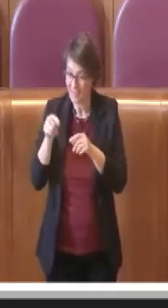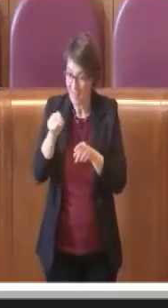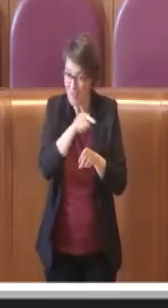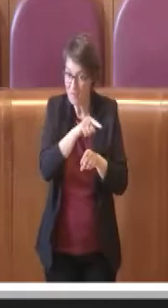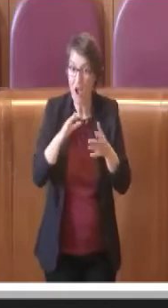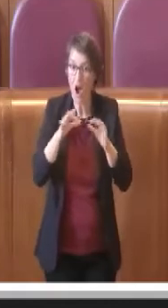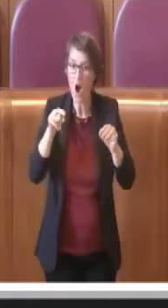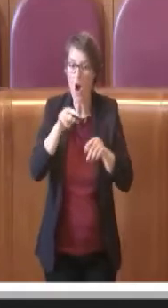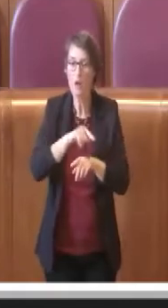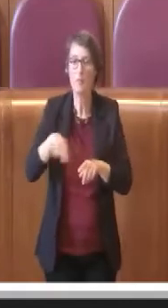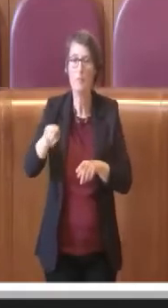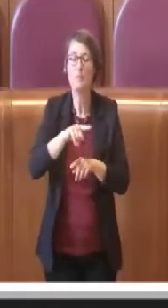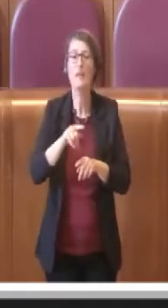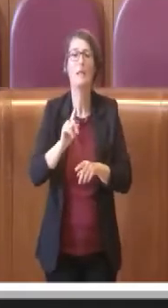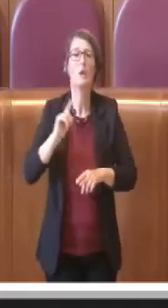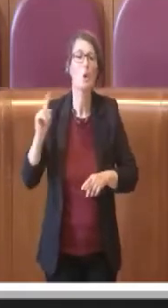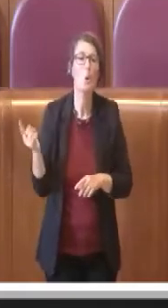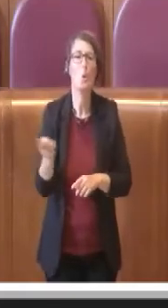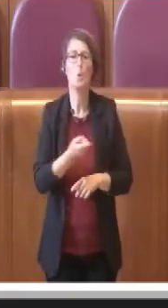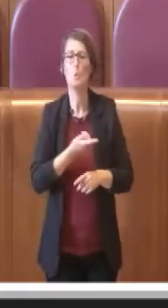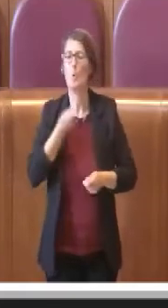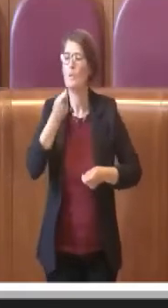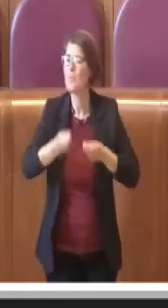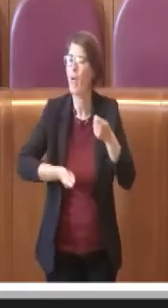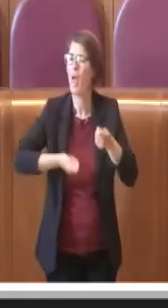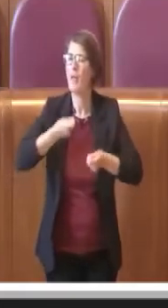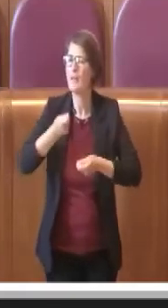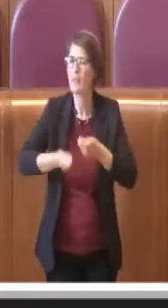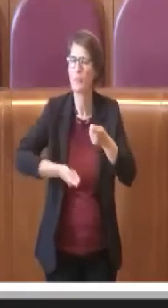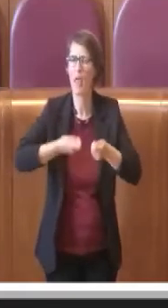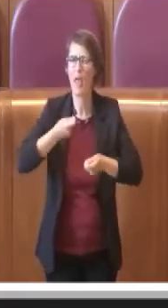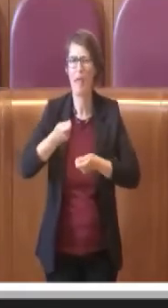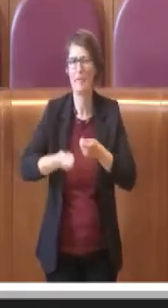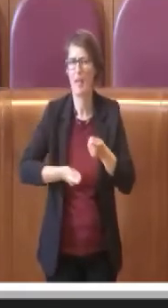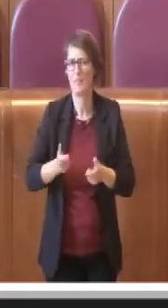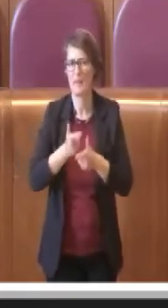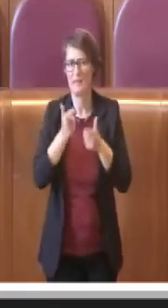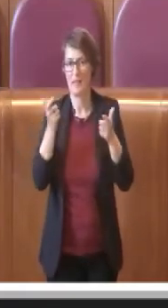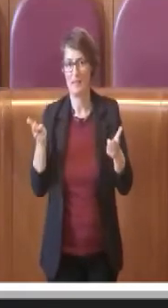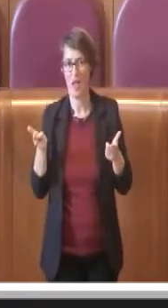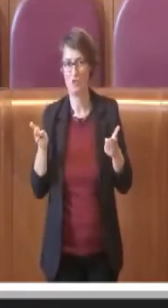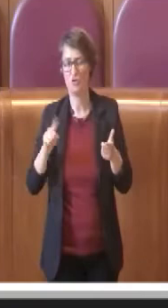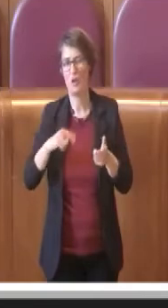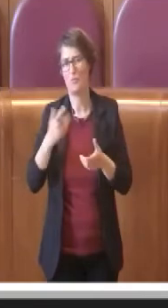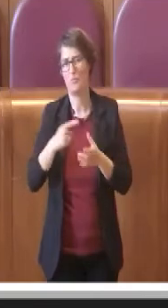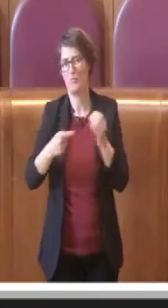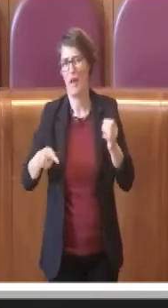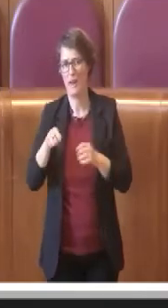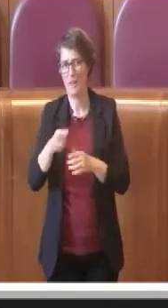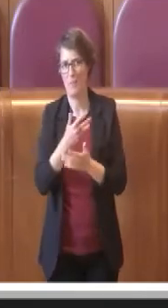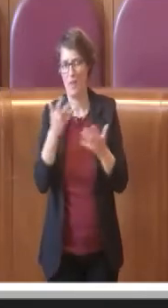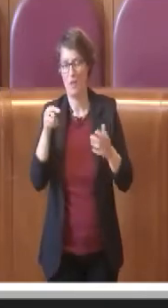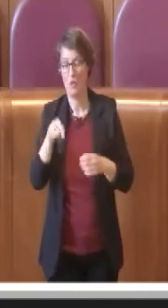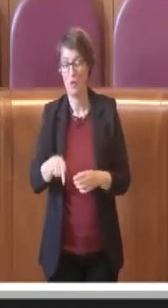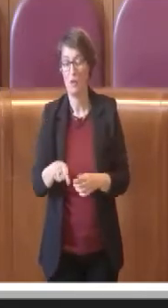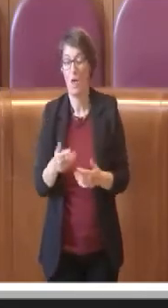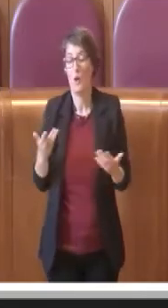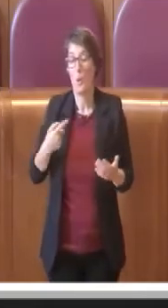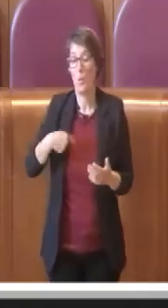e che avrebbero gravato i suoi conti disastrati che ci hanno lasciato. E' dunque è stata un'operazione assolutamente